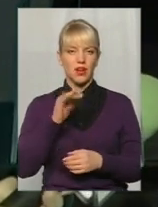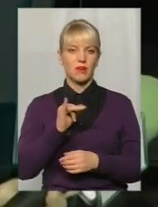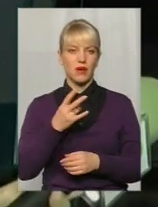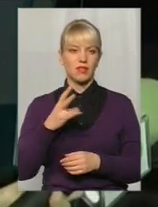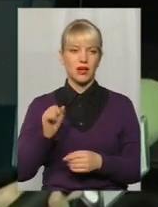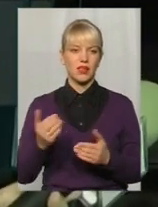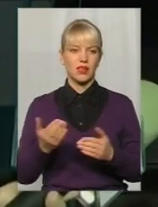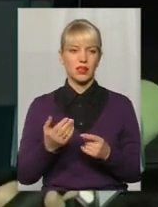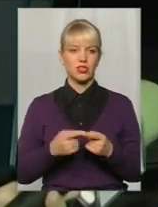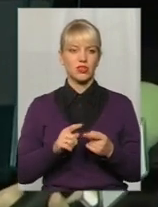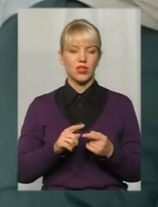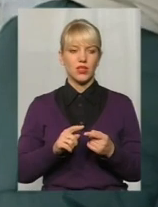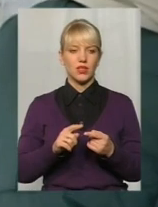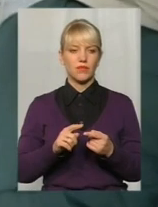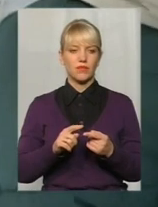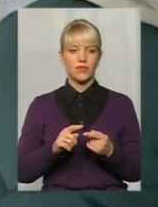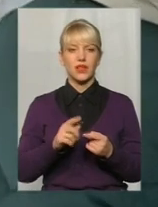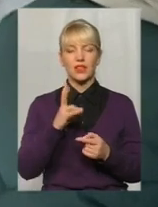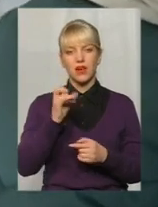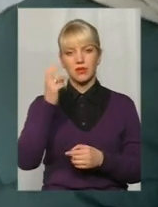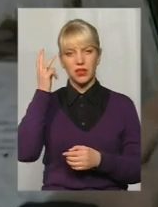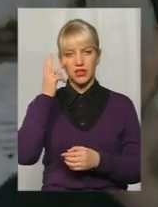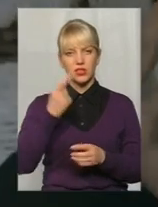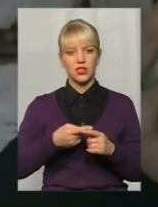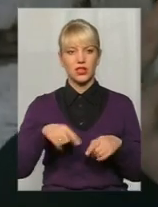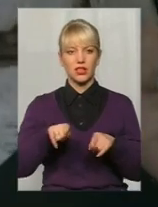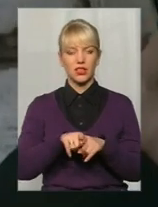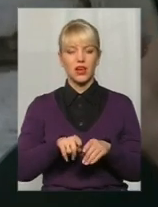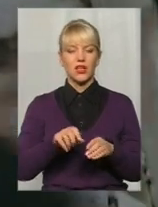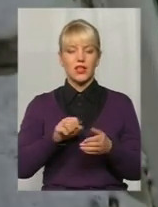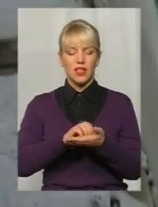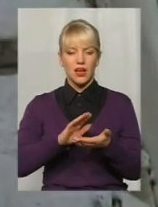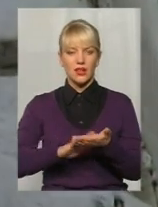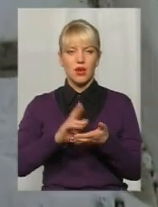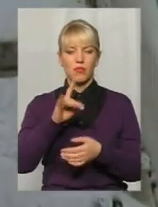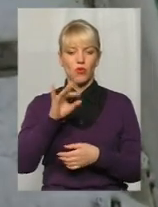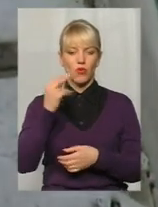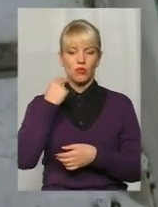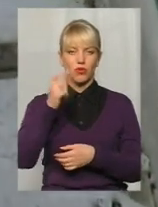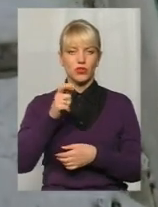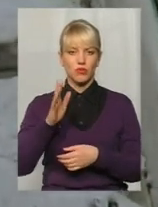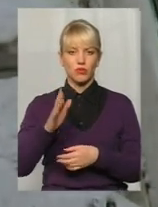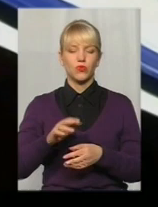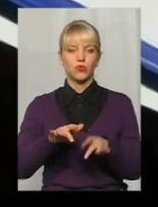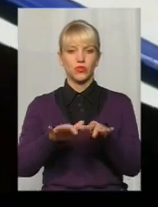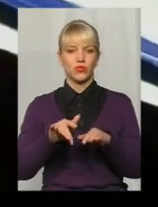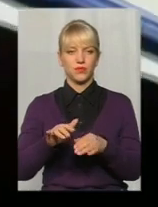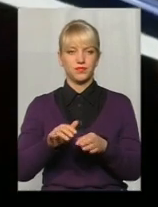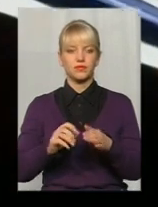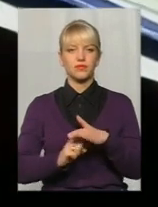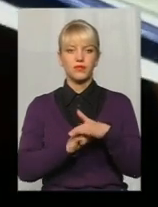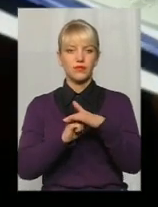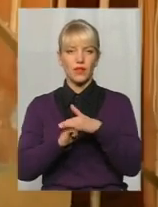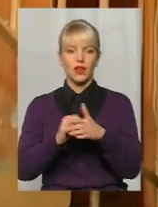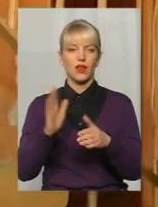виходячи з положення закону України про виконавче провадження. На Хмельниччині дані про боржників вноситимуть у єдиний реєстр злісних неплатників-аліментів, який